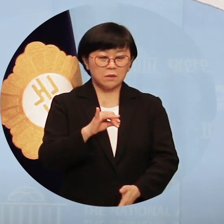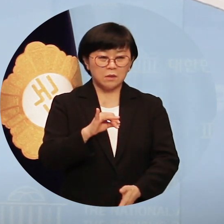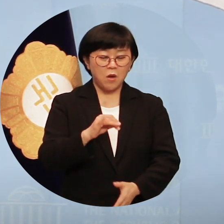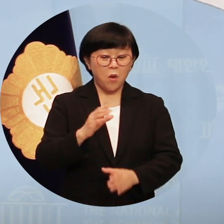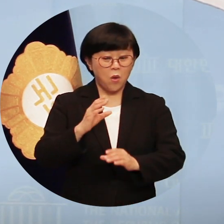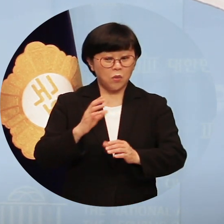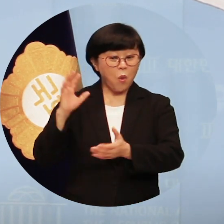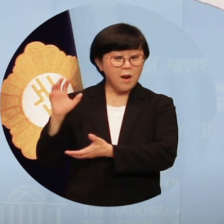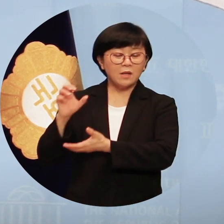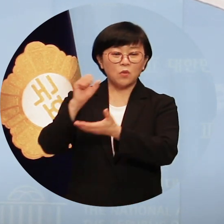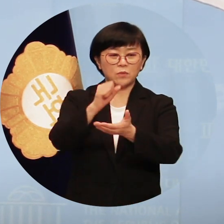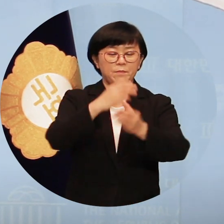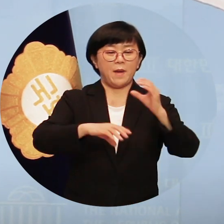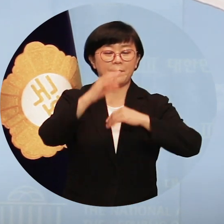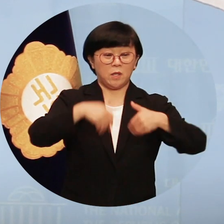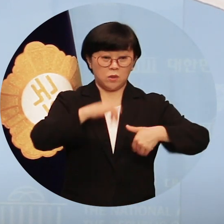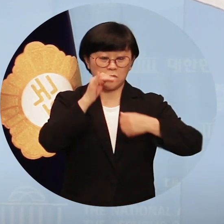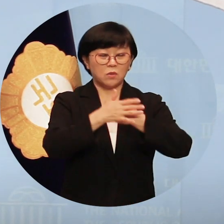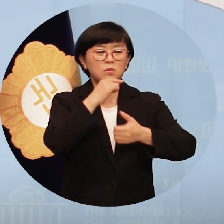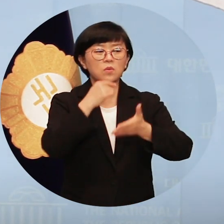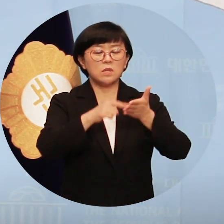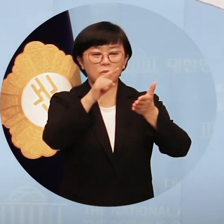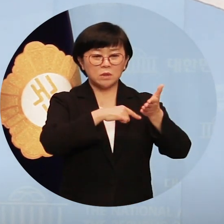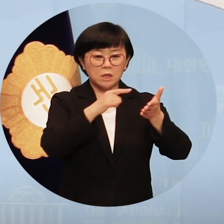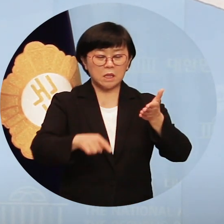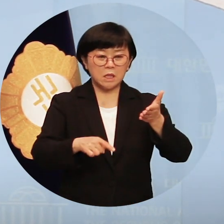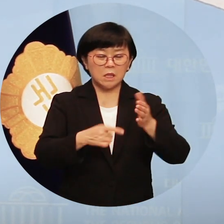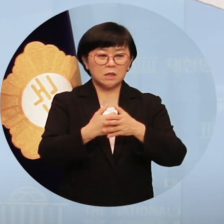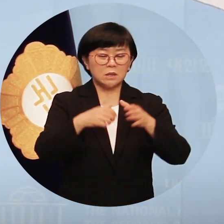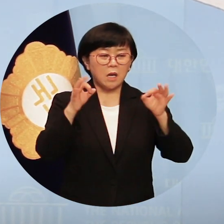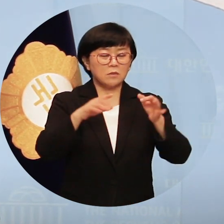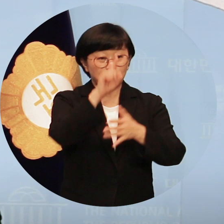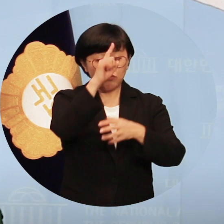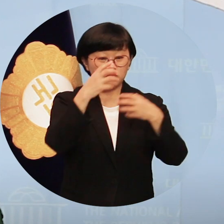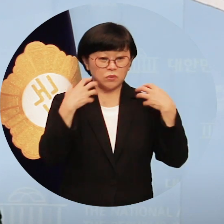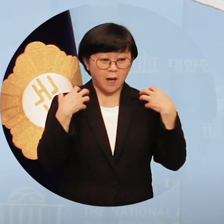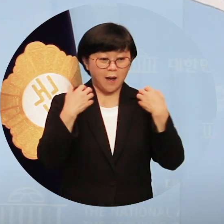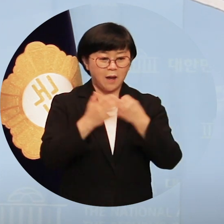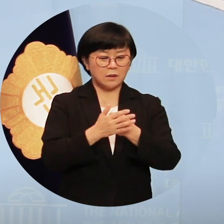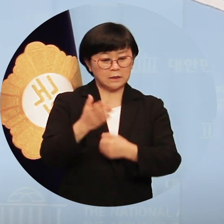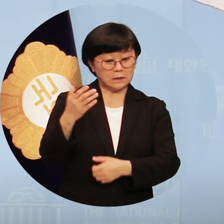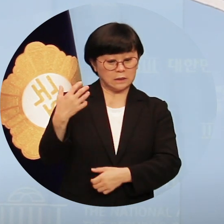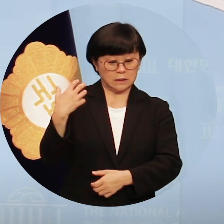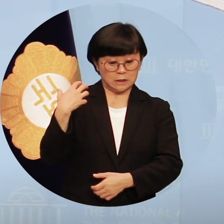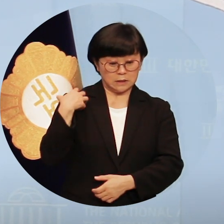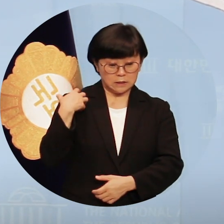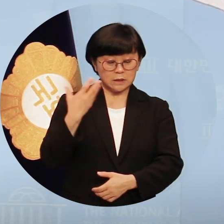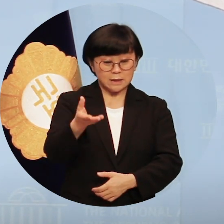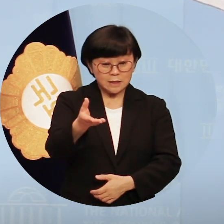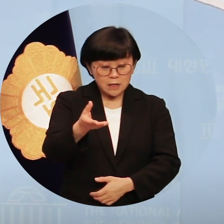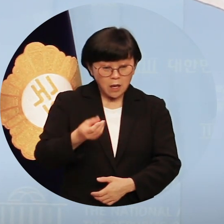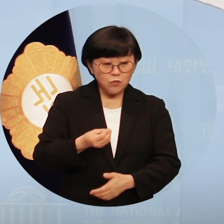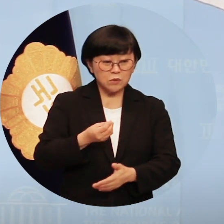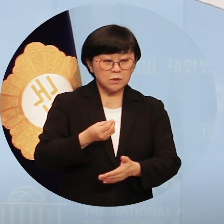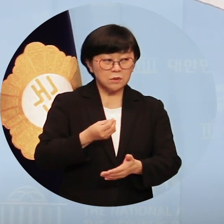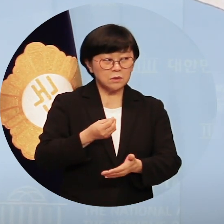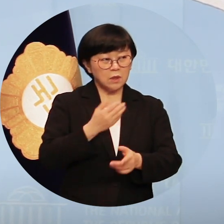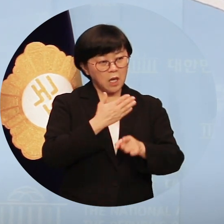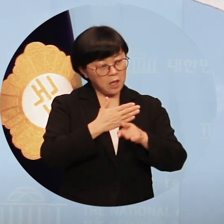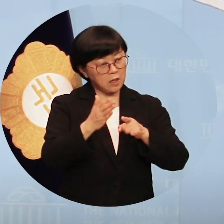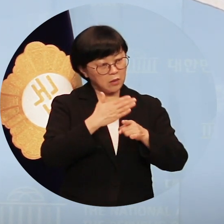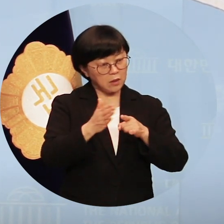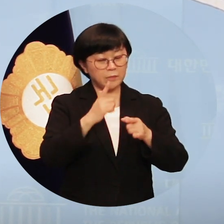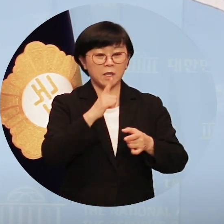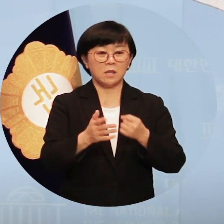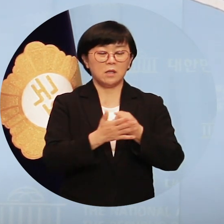손실보상은 시해가 아니라 정부가 해퇴한 채무를 이행하는 것이기 때문입니다. 더구나 지금까지 세 차례